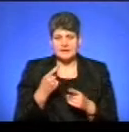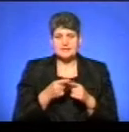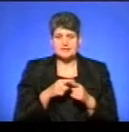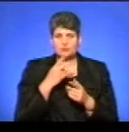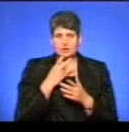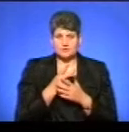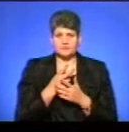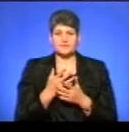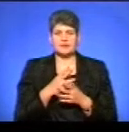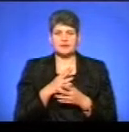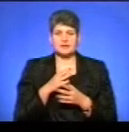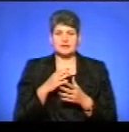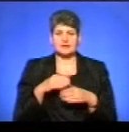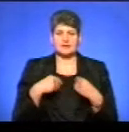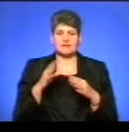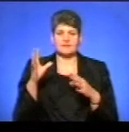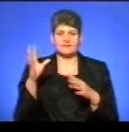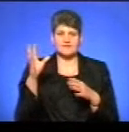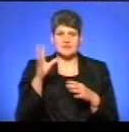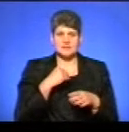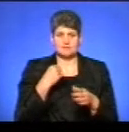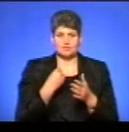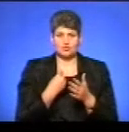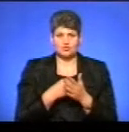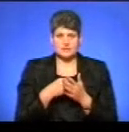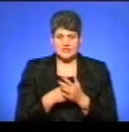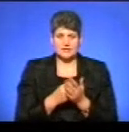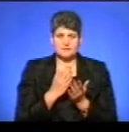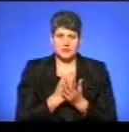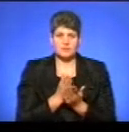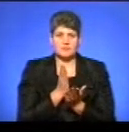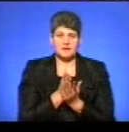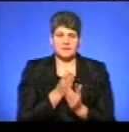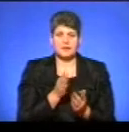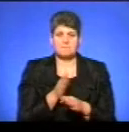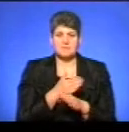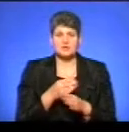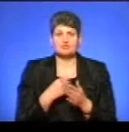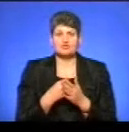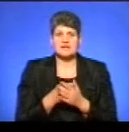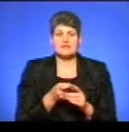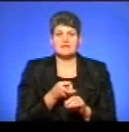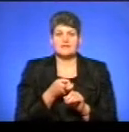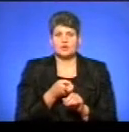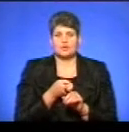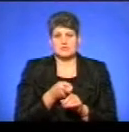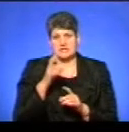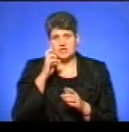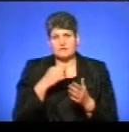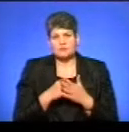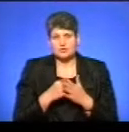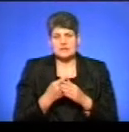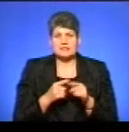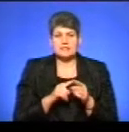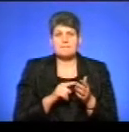доведені до всіх бюджетів, які мають прямі між бюджетом відносини з державним бюджетом. Тобто, це